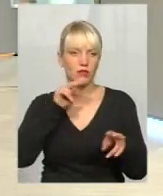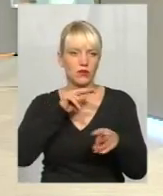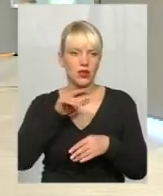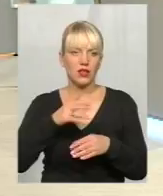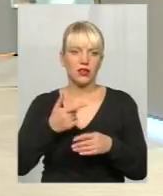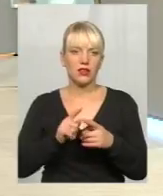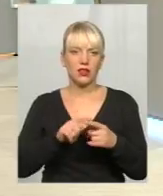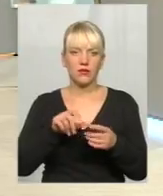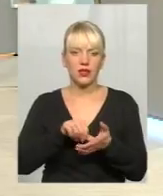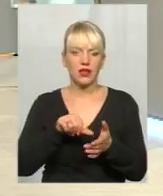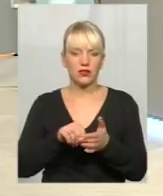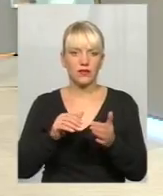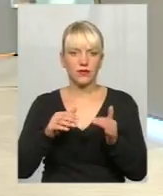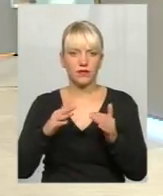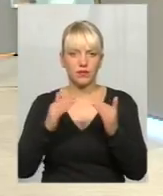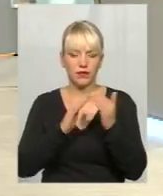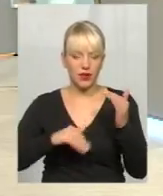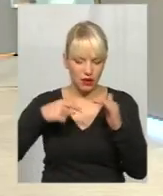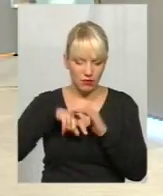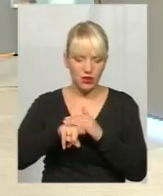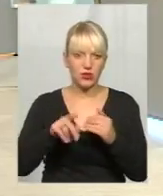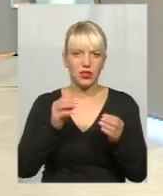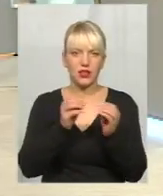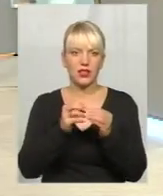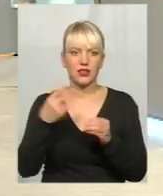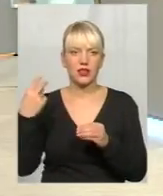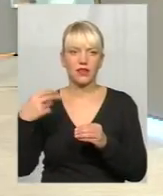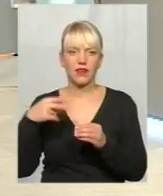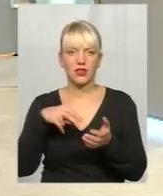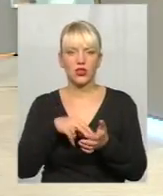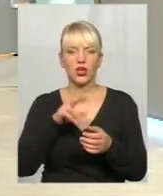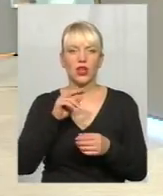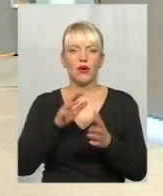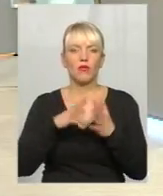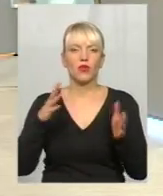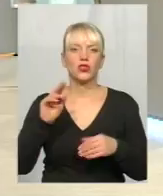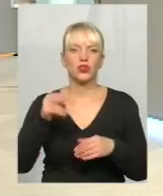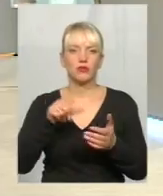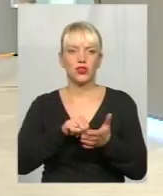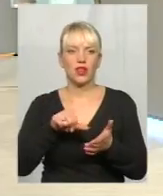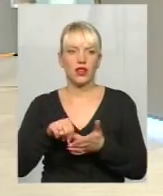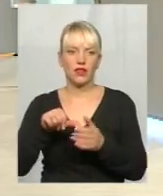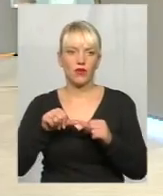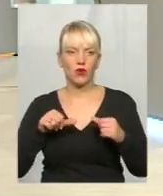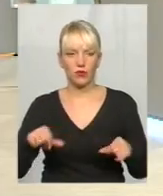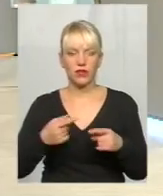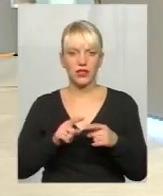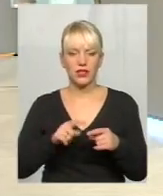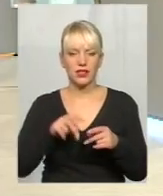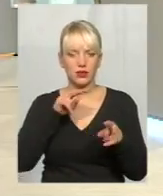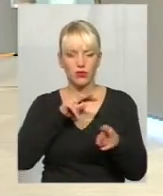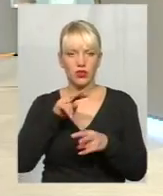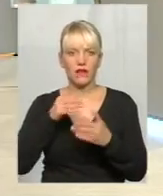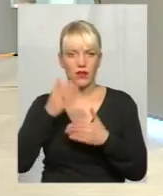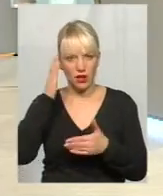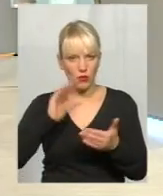на дільницті, не знаю, спострігачів від 10 до 20 стоїть, тобто більше, ніж членів комісії. Тому там... Але це спострігачі від партії, кандидатів від